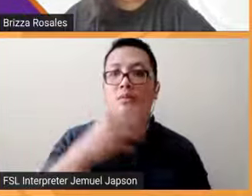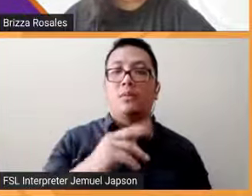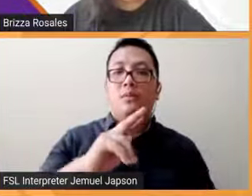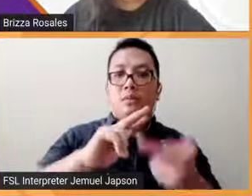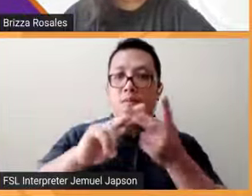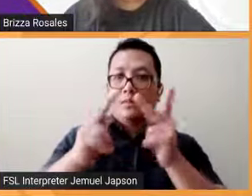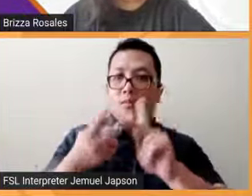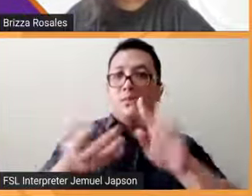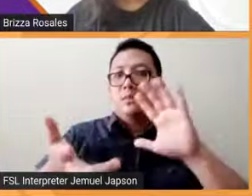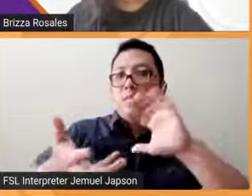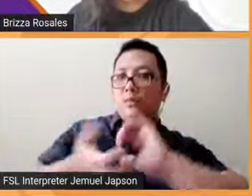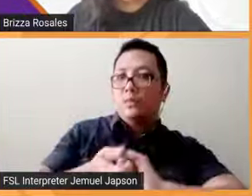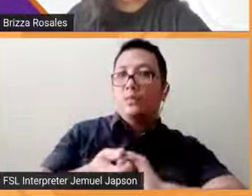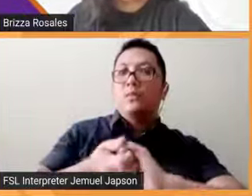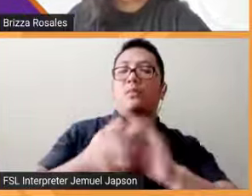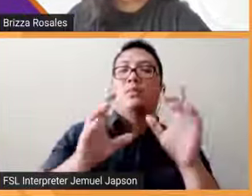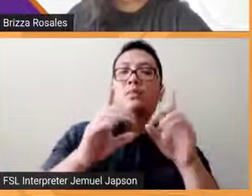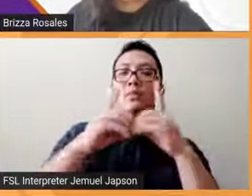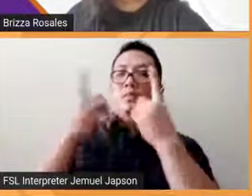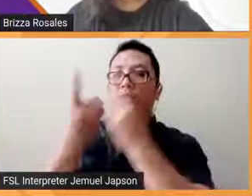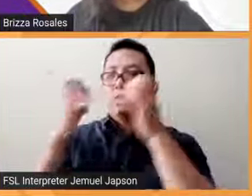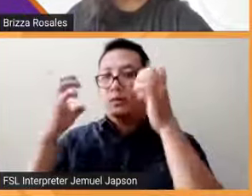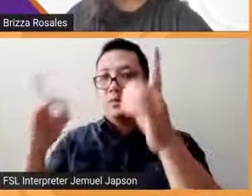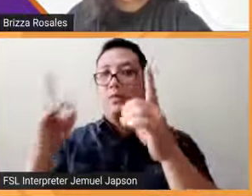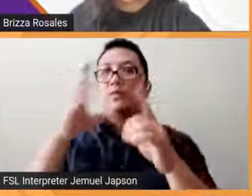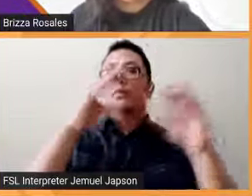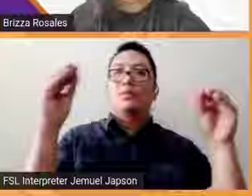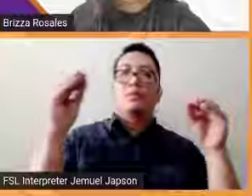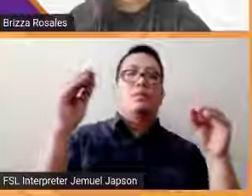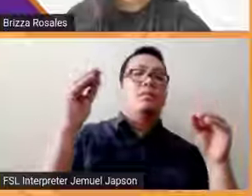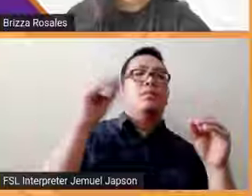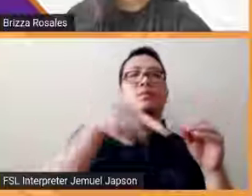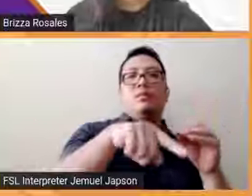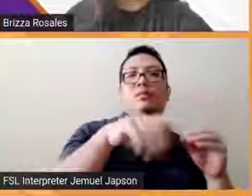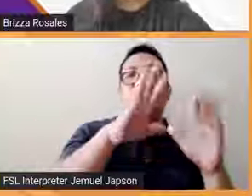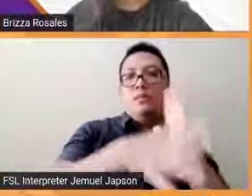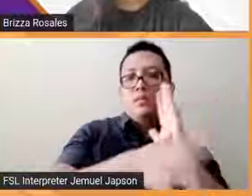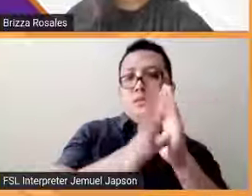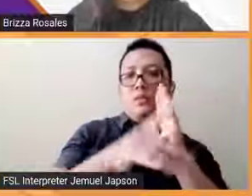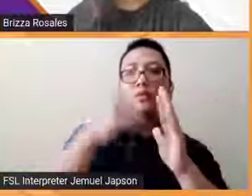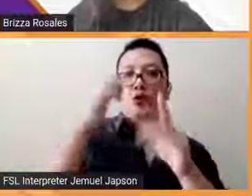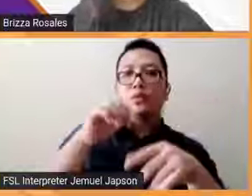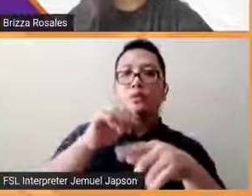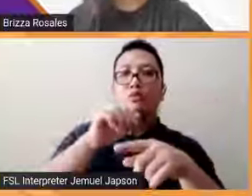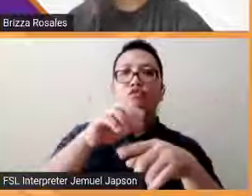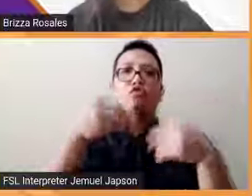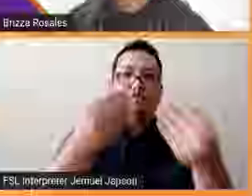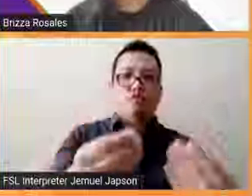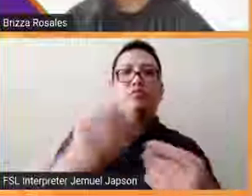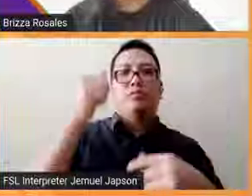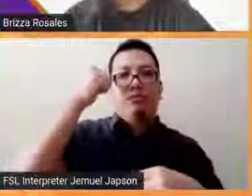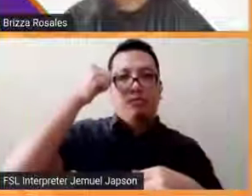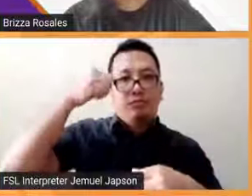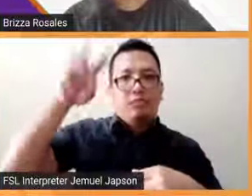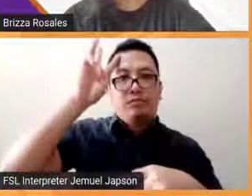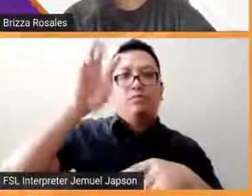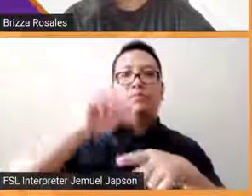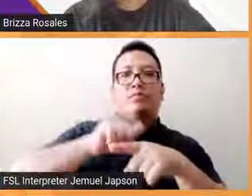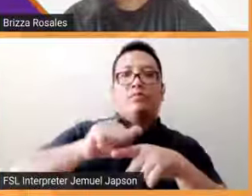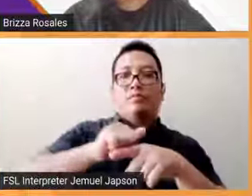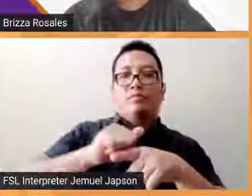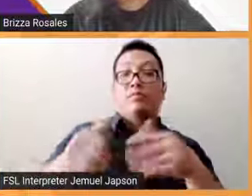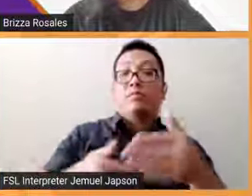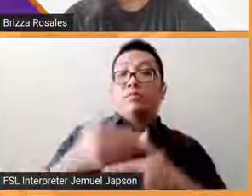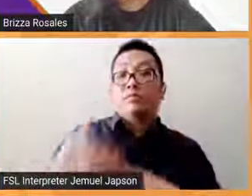ang COMELEC at DepEd patungkol po dito sa mga sensitivity training actually in relation po sa kasunod na tanong sir